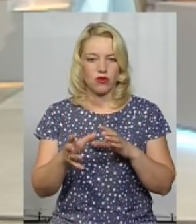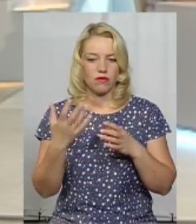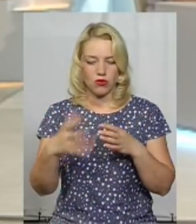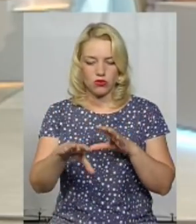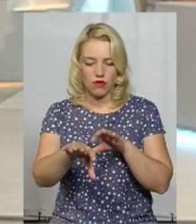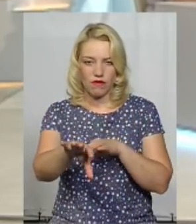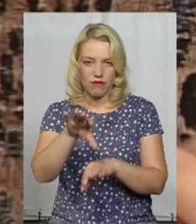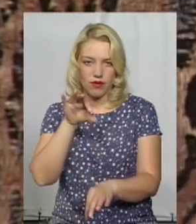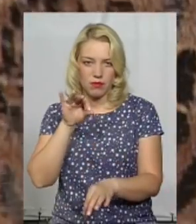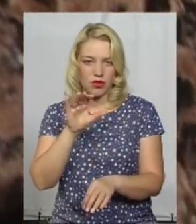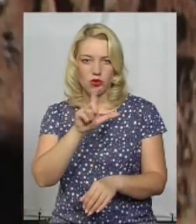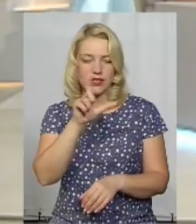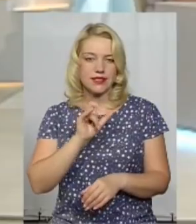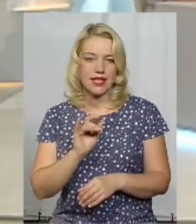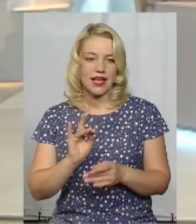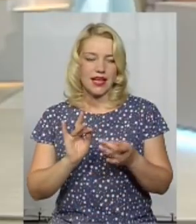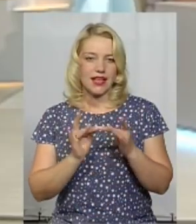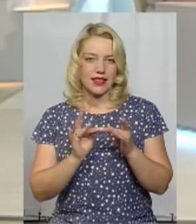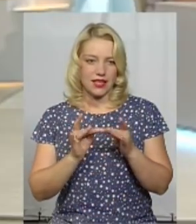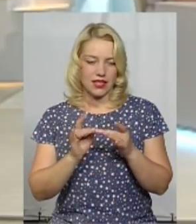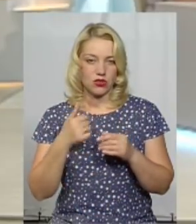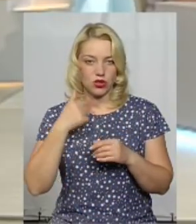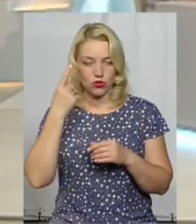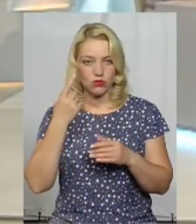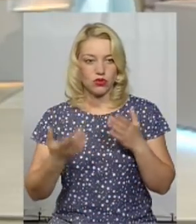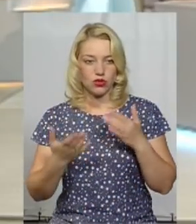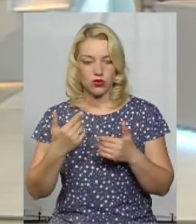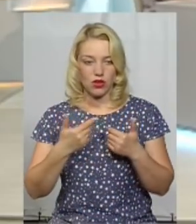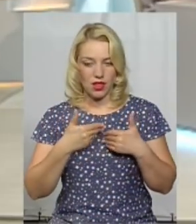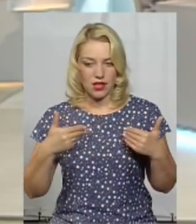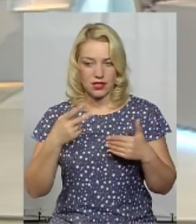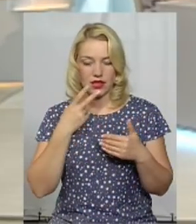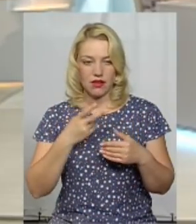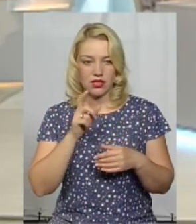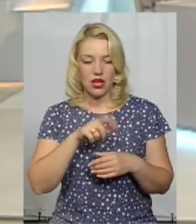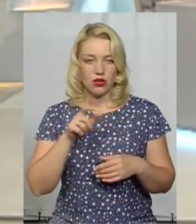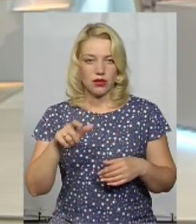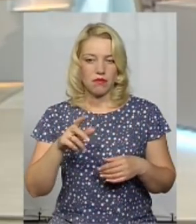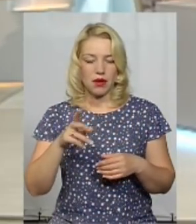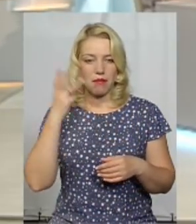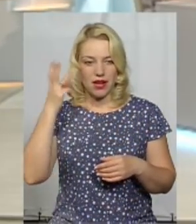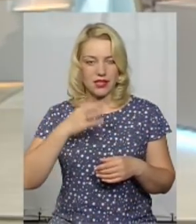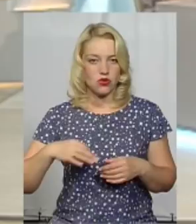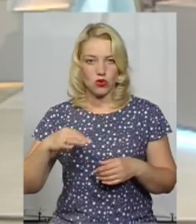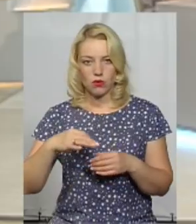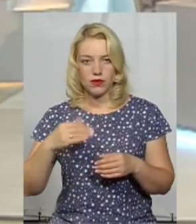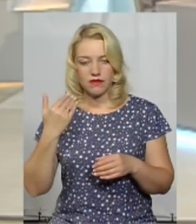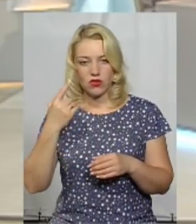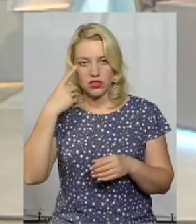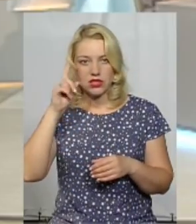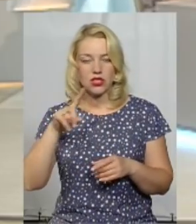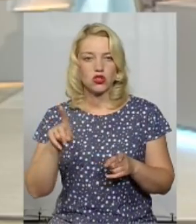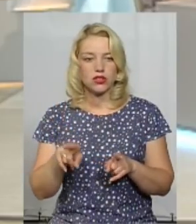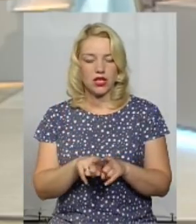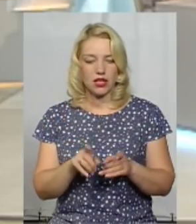інтернету. Я думаю, що, якщо нас дивляться мешканці Хмельницької області, вони знають, що таке